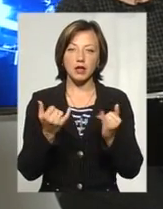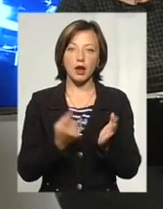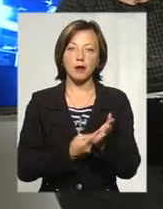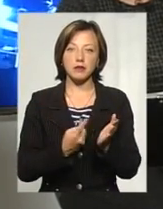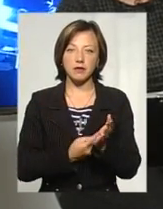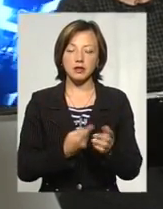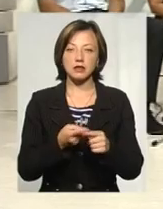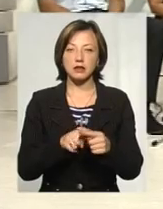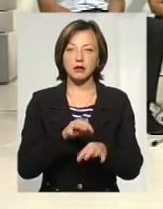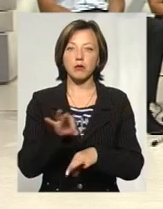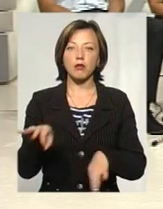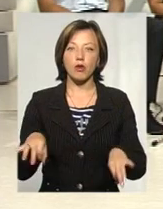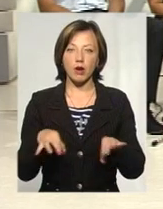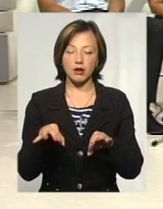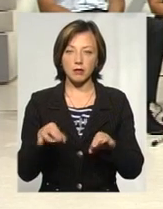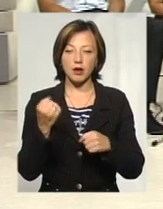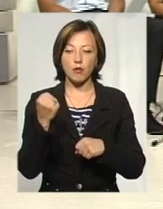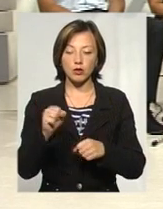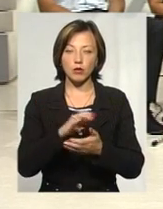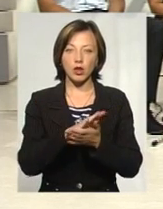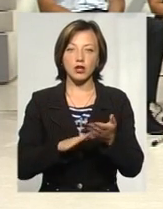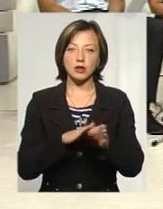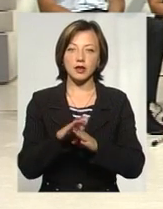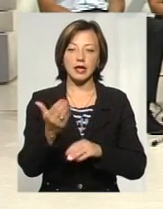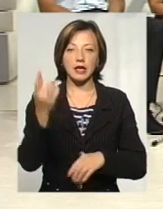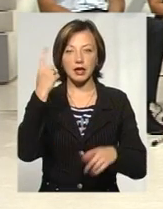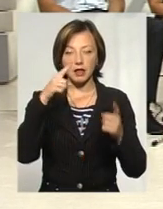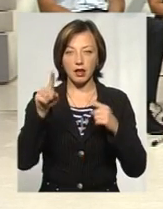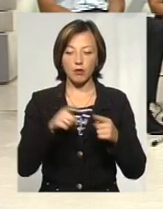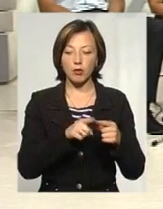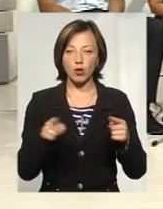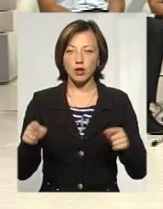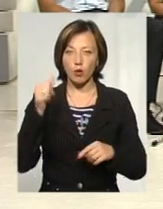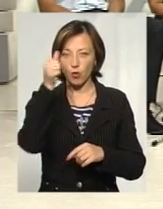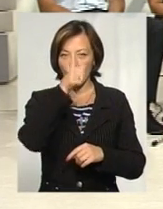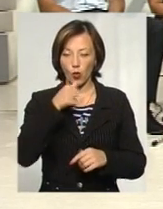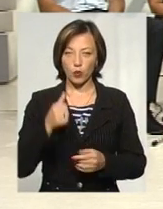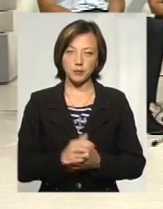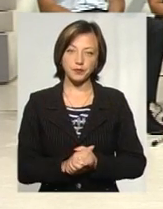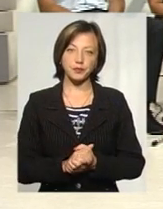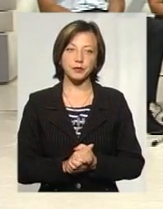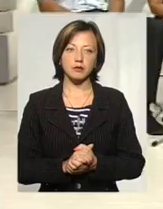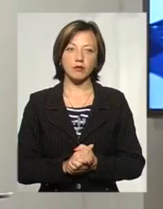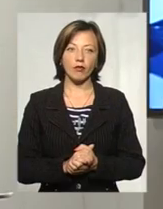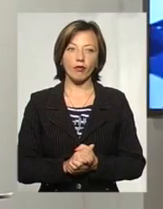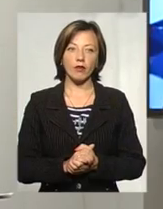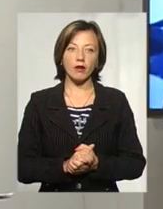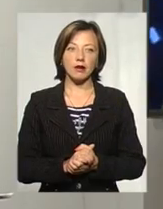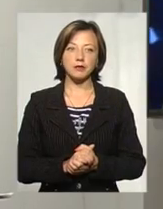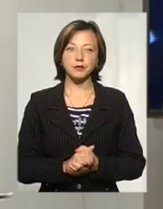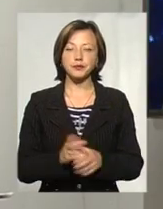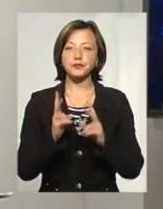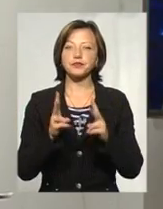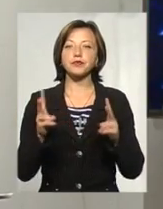цих проєктів переможень, для подальшої реалізації їхніх ідеї протягом цього року. З кого складалася